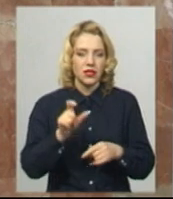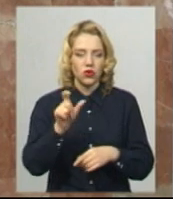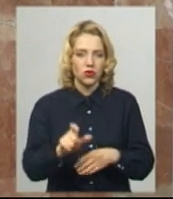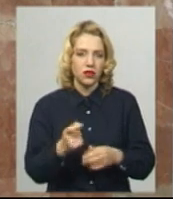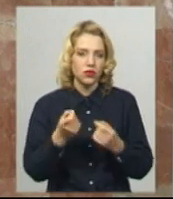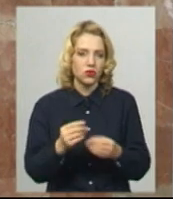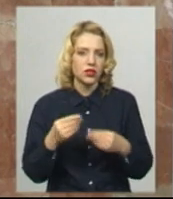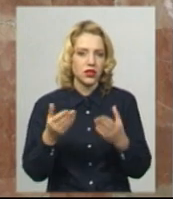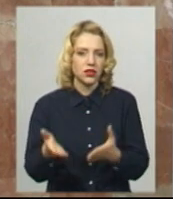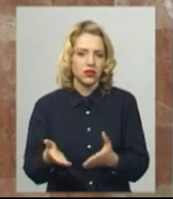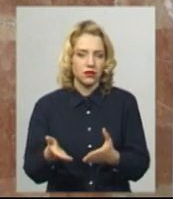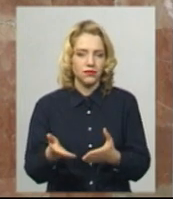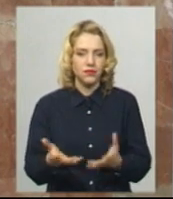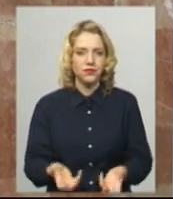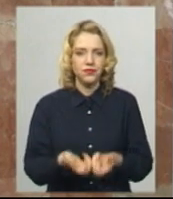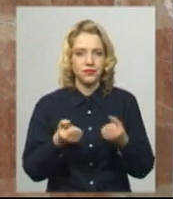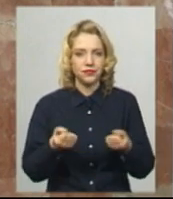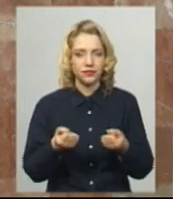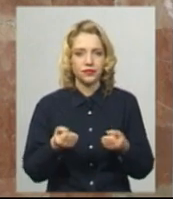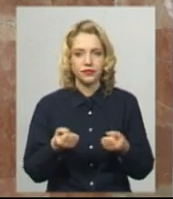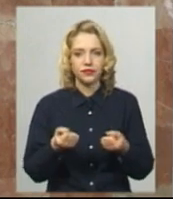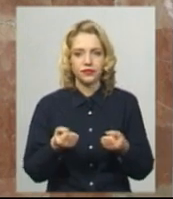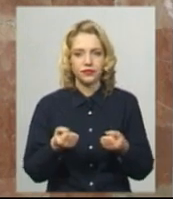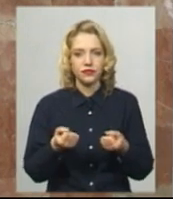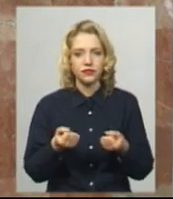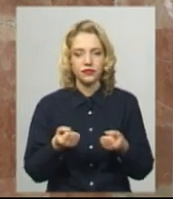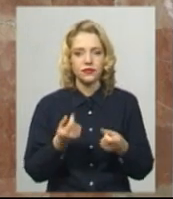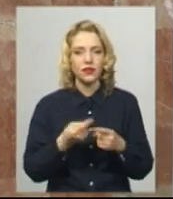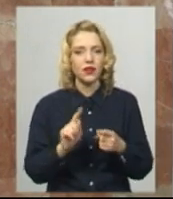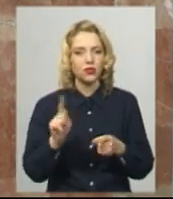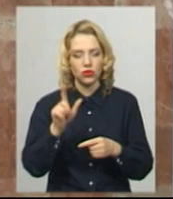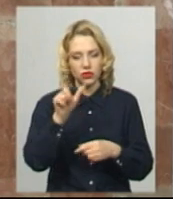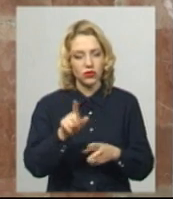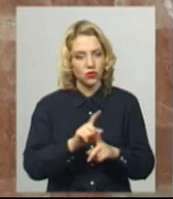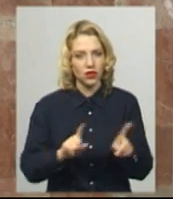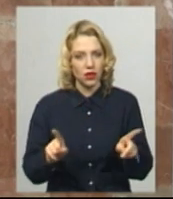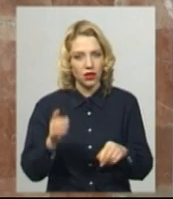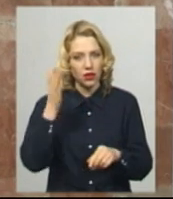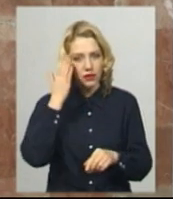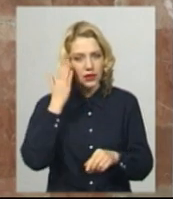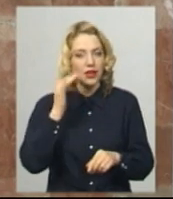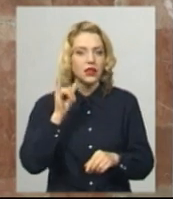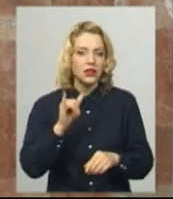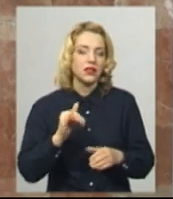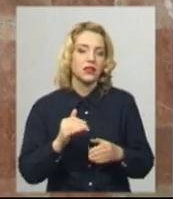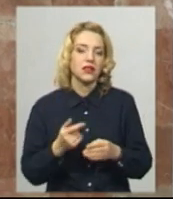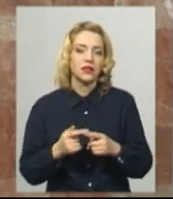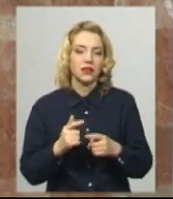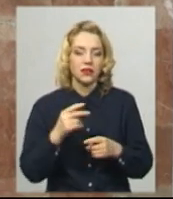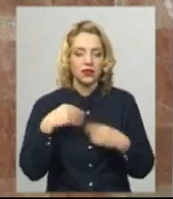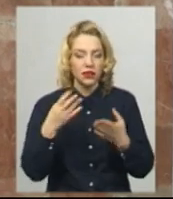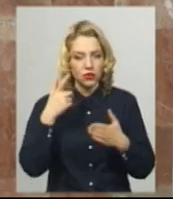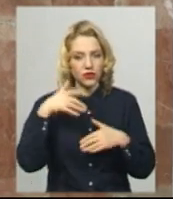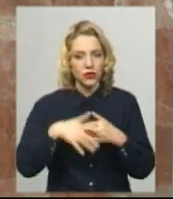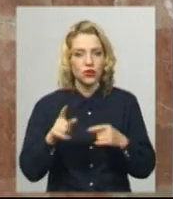дати, по-перше, підтримку, те, що він унікальний, дати усвідомлення того, що ці вироби